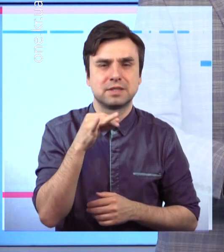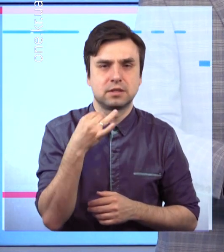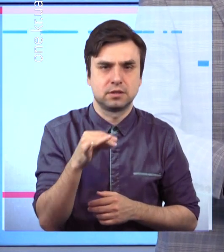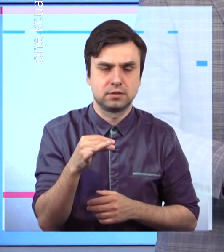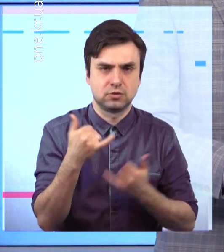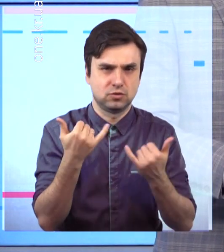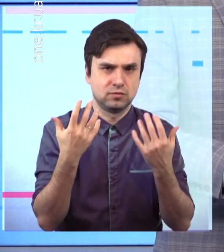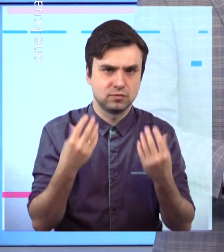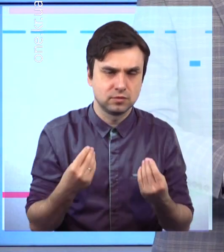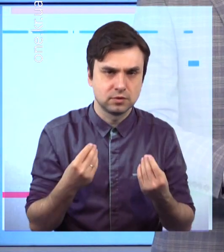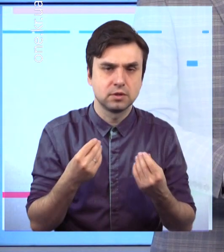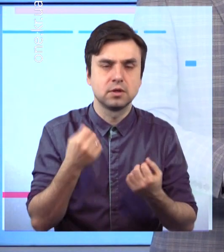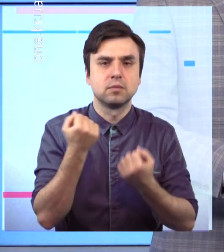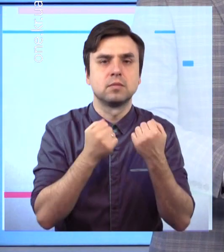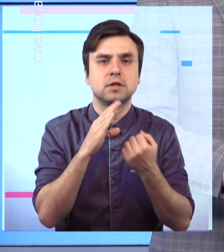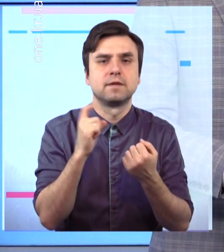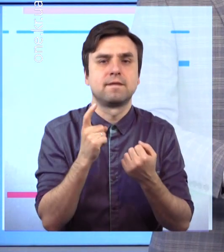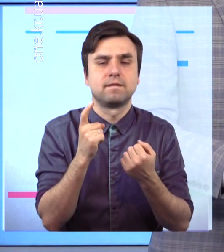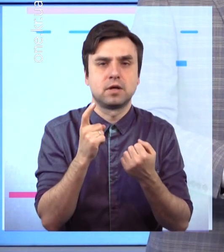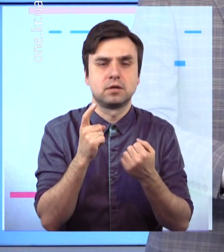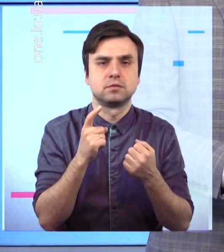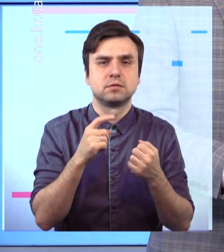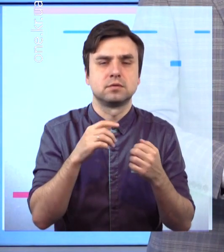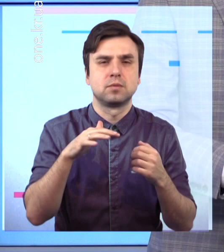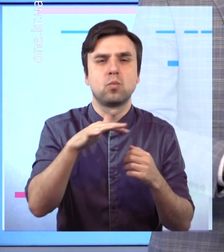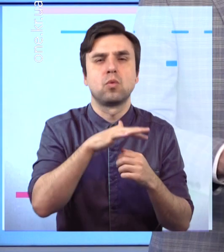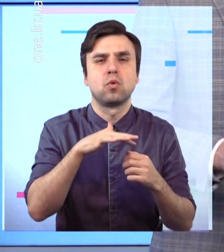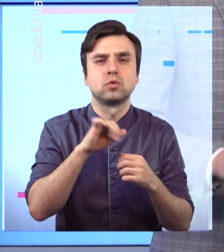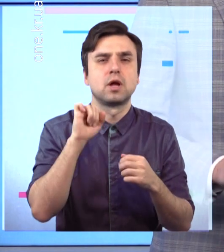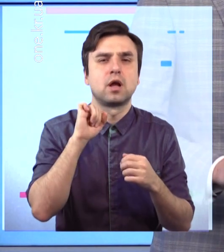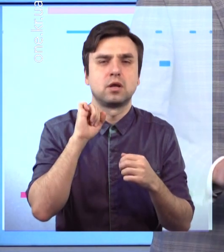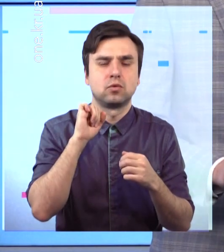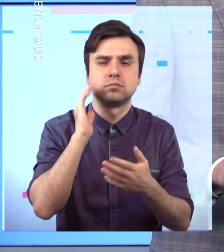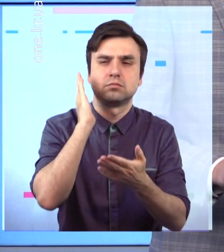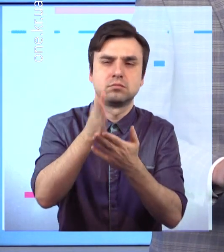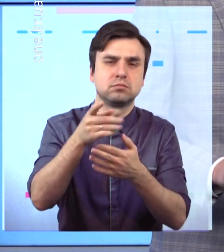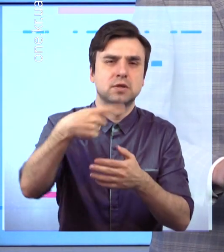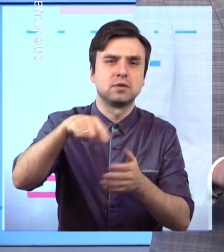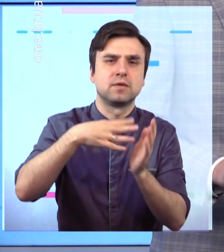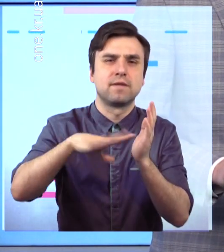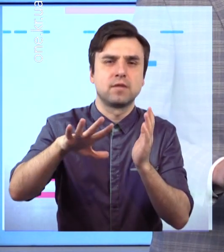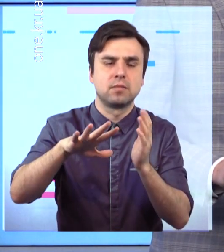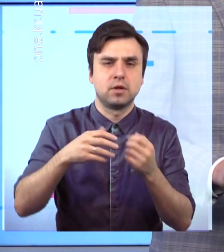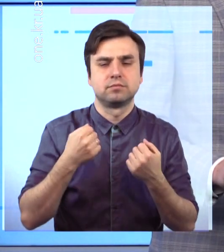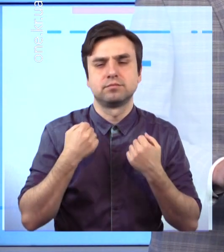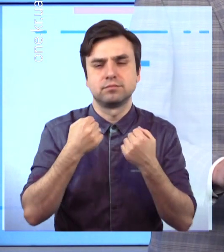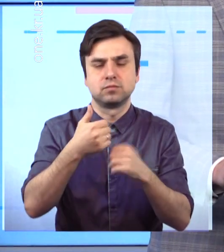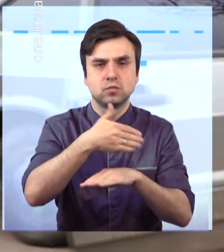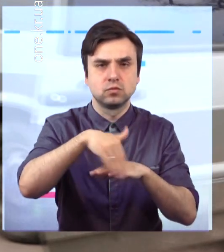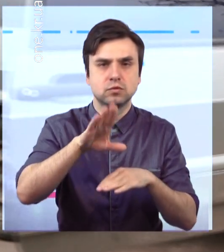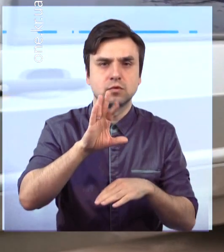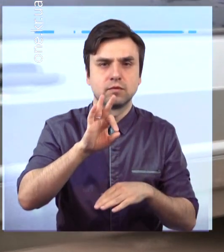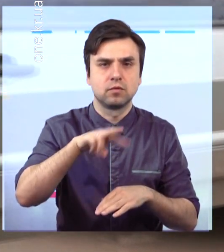'їхав зі сторони площі Володимира Великого у напрямку 95-го кварталу. На прозній частині вулиці Волгоградська водій Лади не